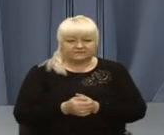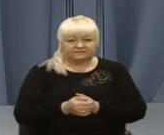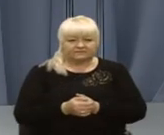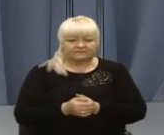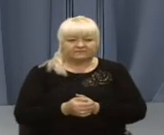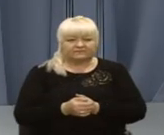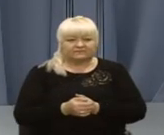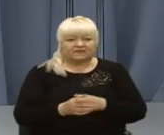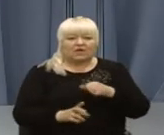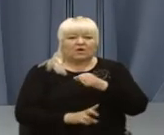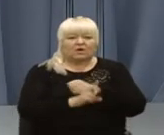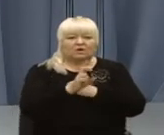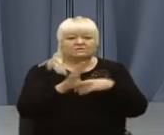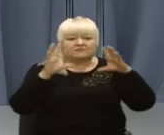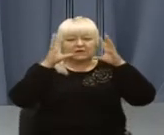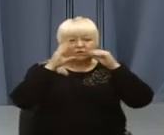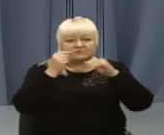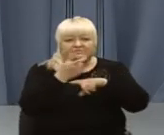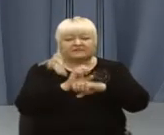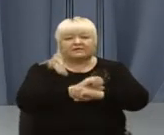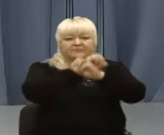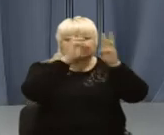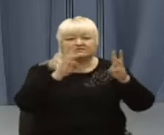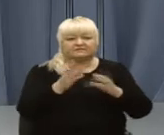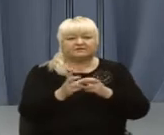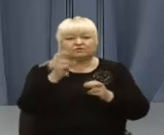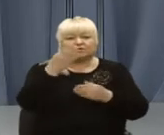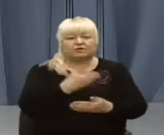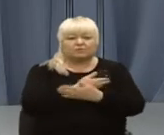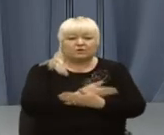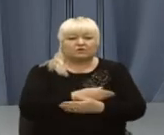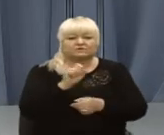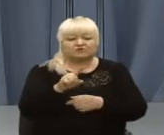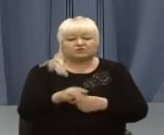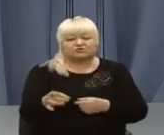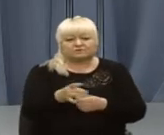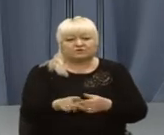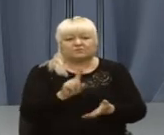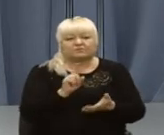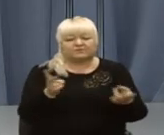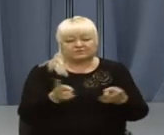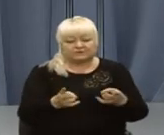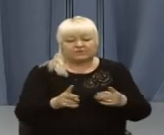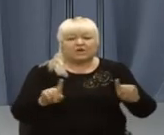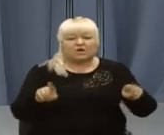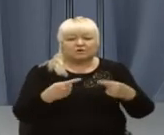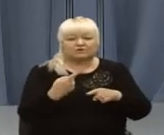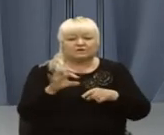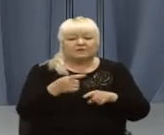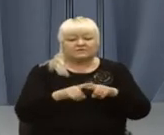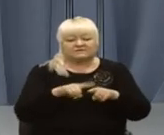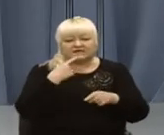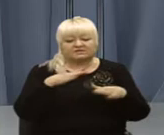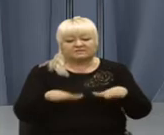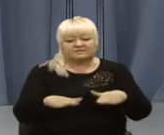Костел Успіння Просвятої Богородиці, що в селі Білий Камінь Золочівського району, потребує оновлення. Про це каже місцевий житель